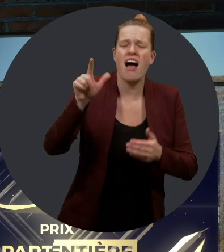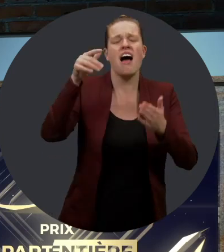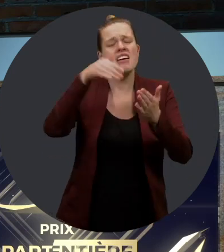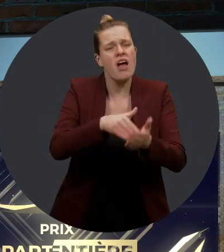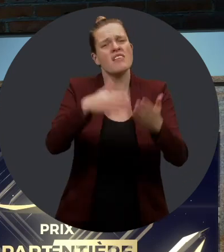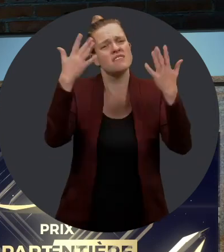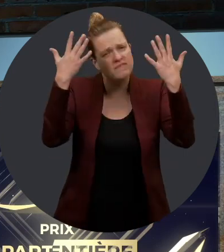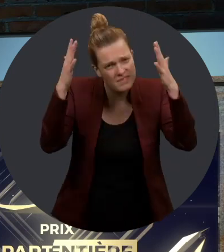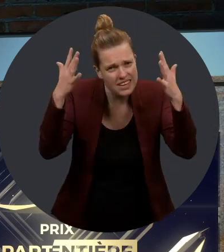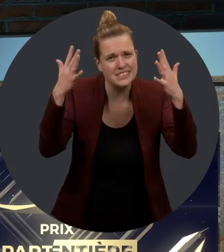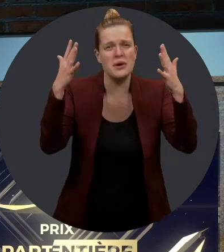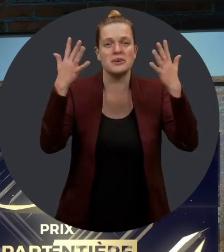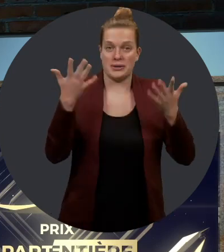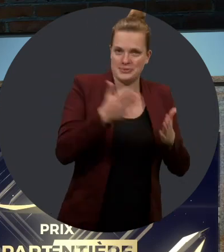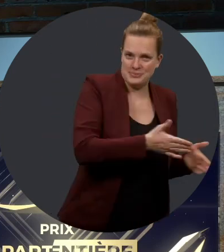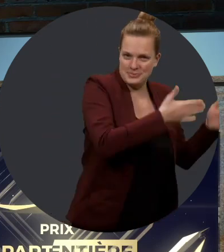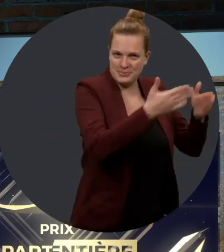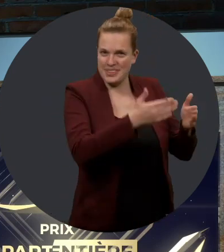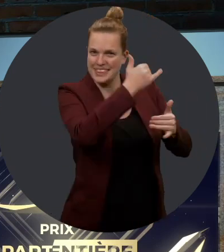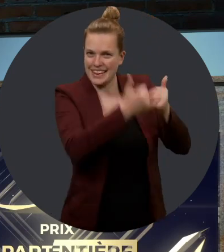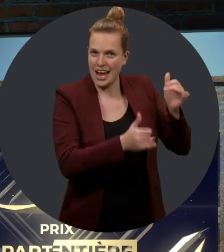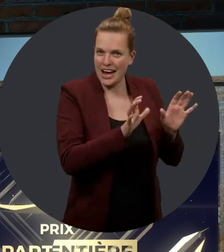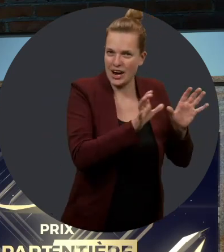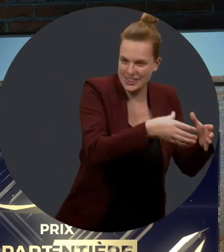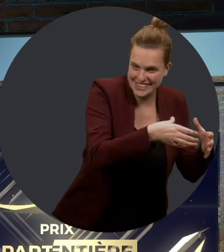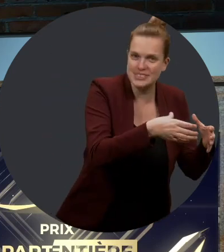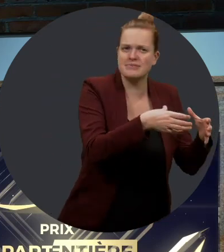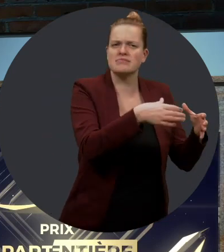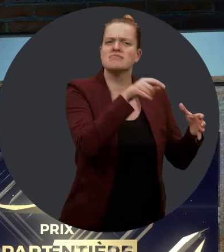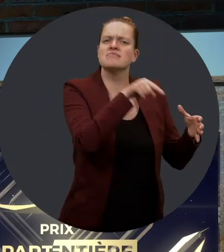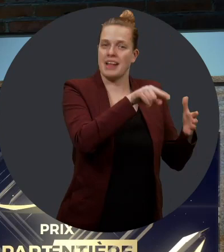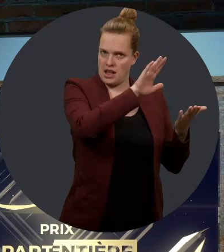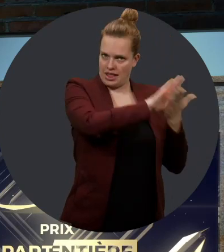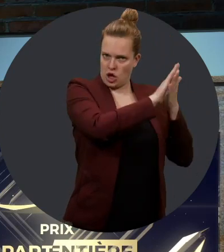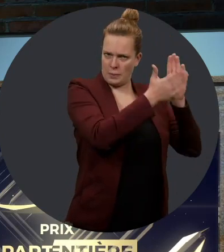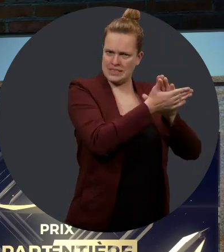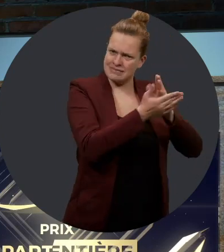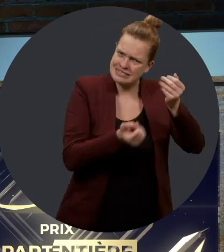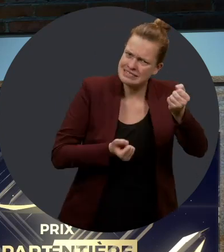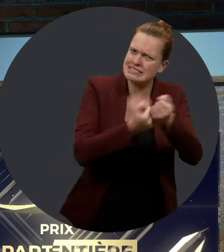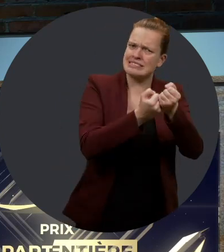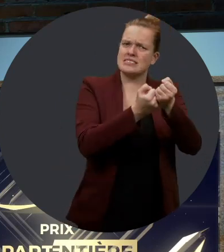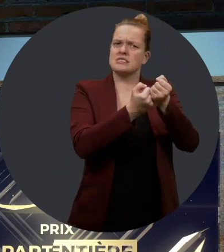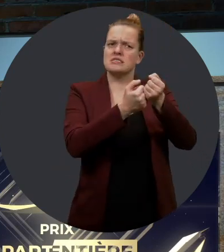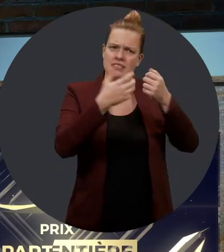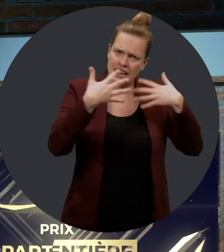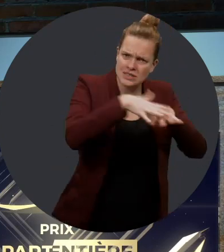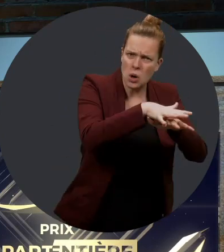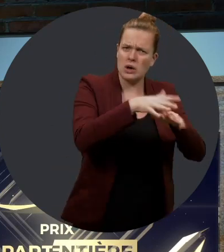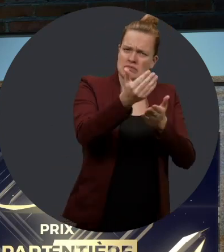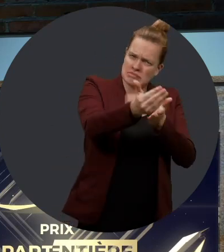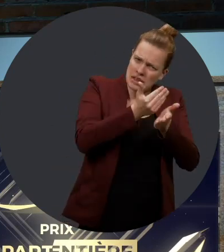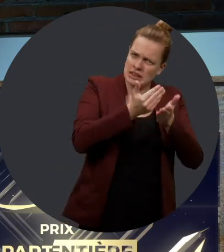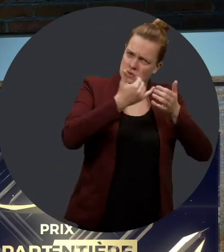Lagacé et encore une fois, bravo. Passons maintenant à la dernière catégorie, celle des entreprises soutenant l